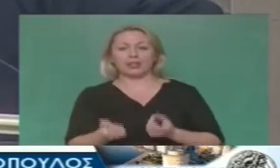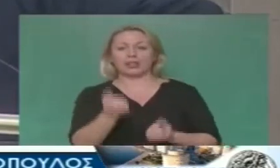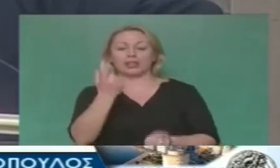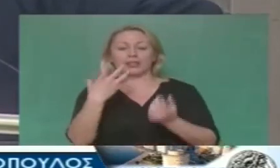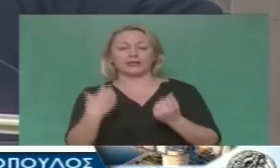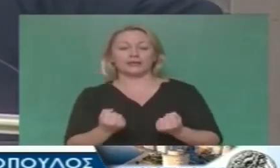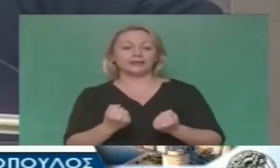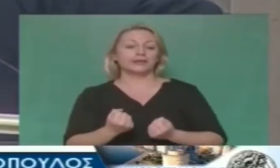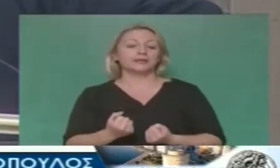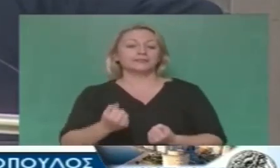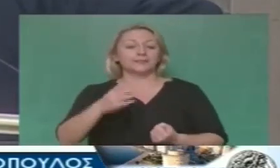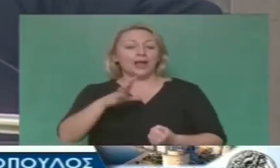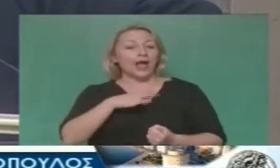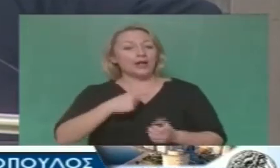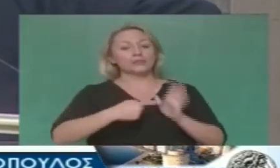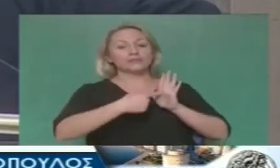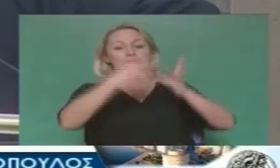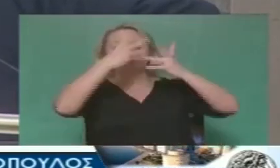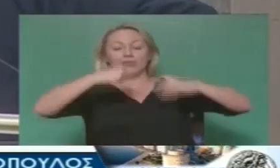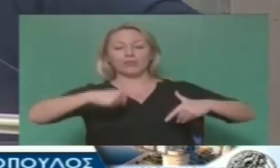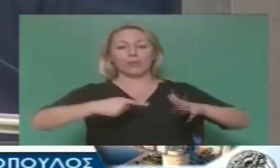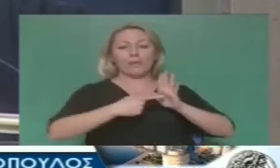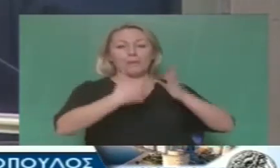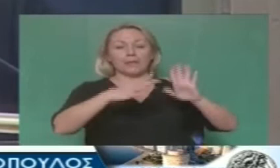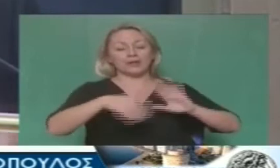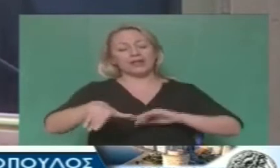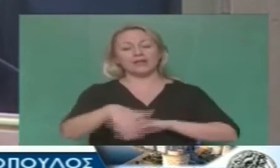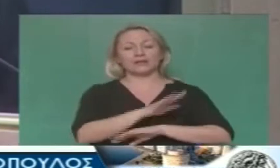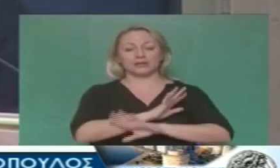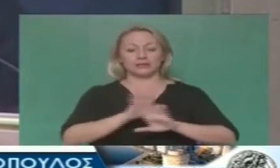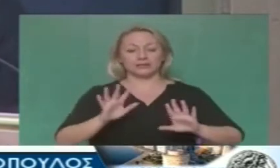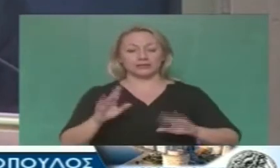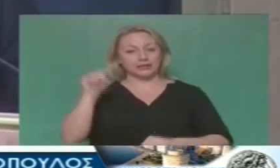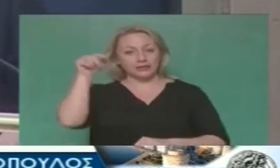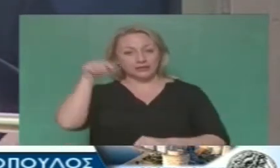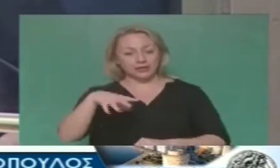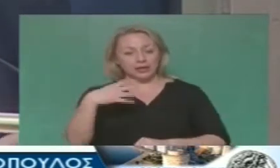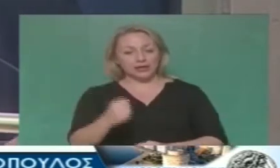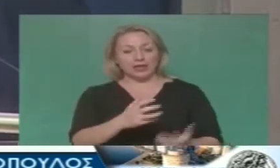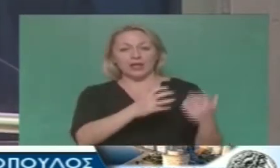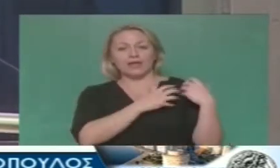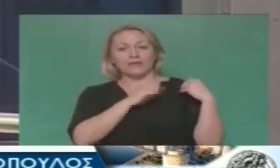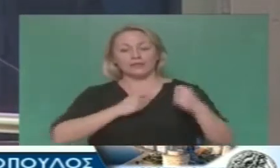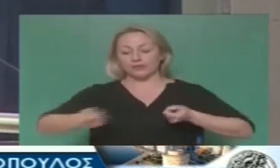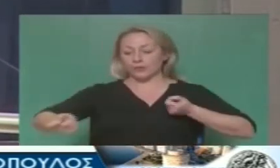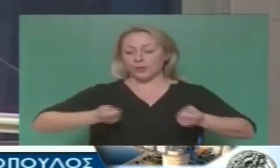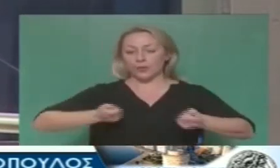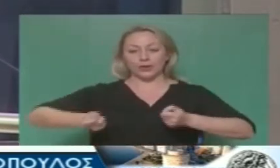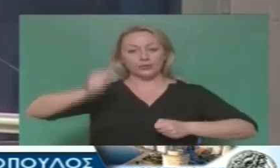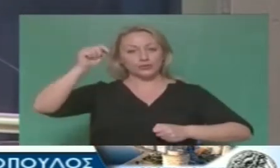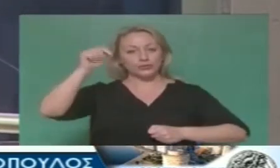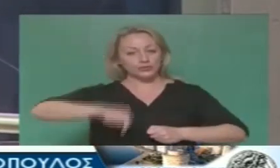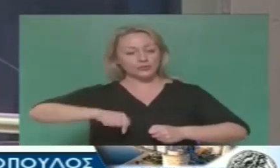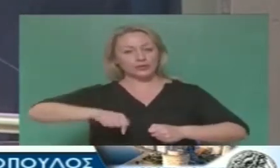Αυτοί που ήθελαν να δώσουν σοου το κάνανε και φύγανε. Εδώ υπάρχουν ευθύνεις όσον αφορά την οργάνωση της σημερινής